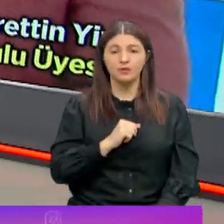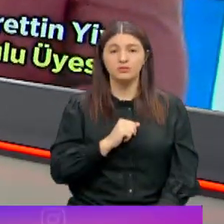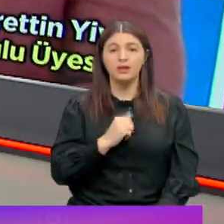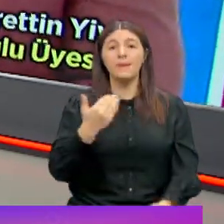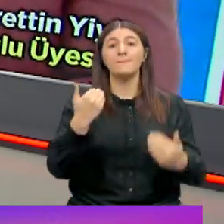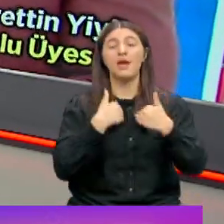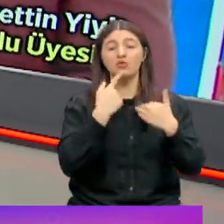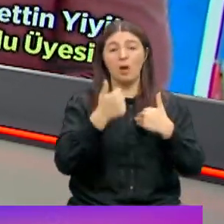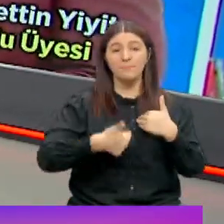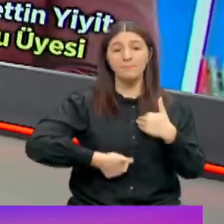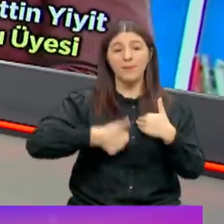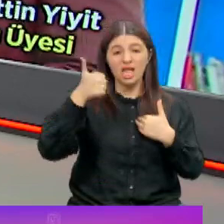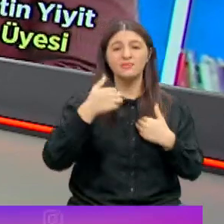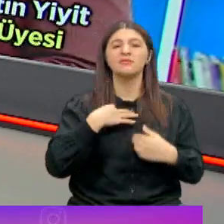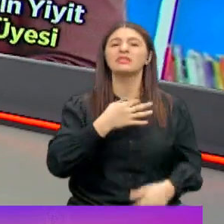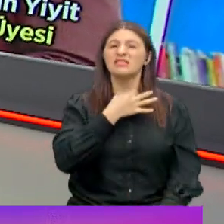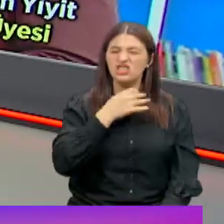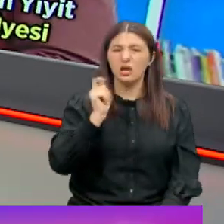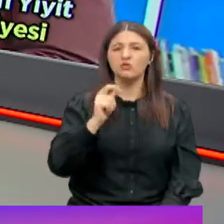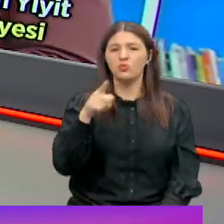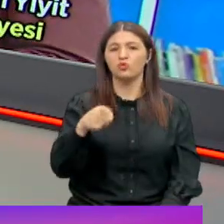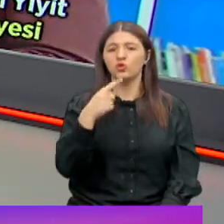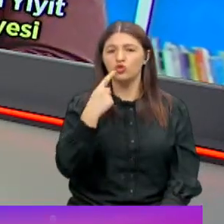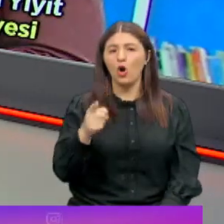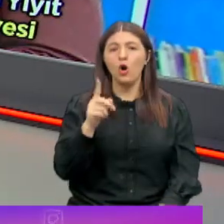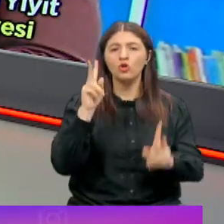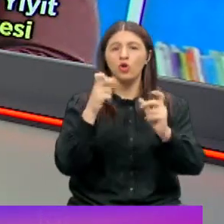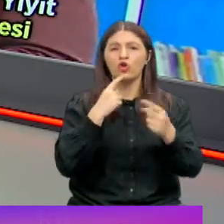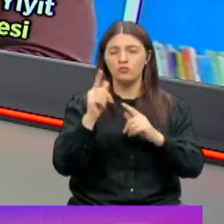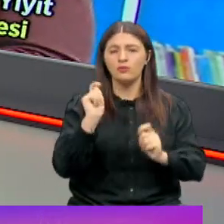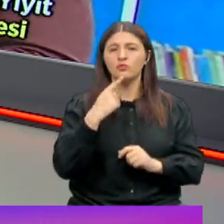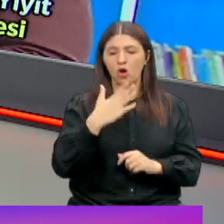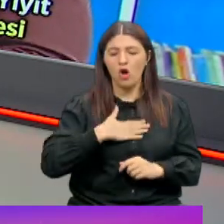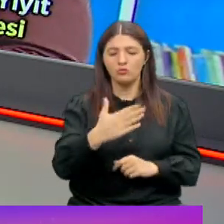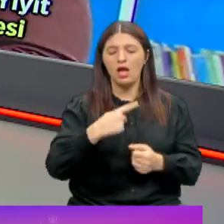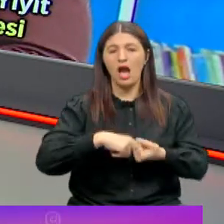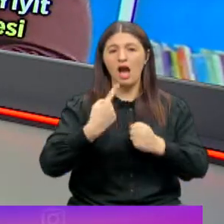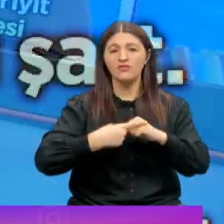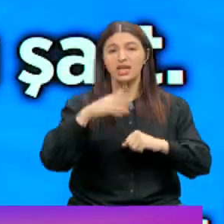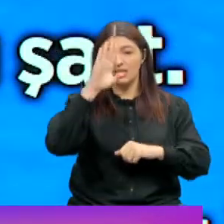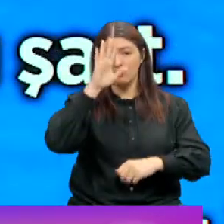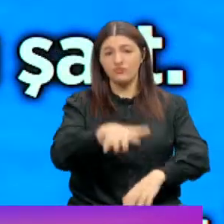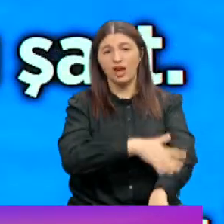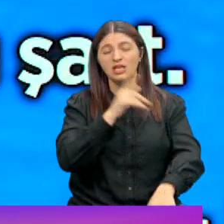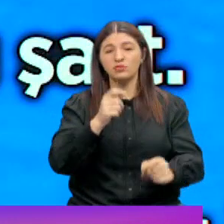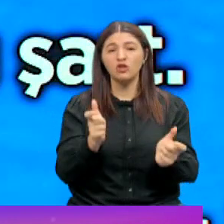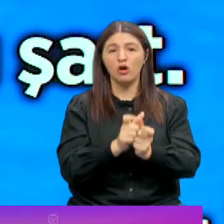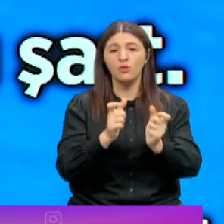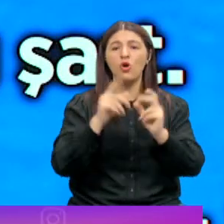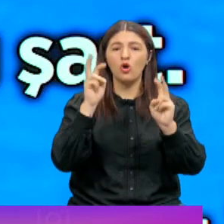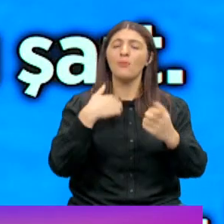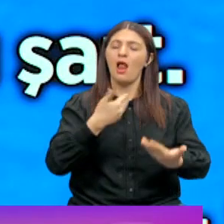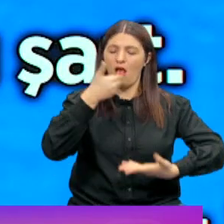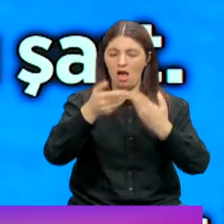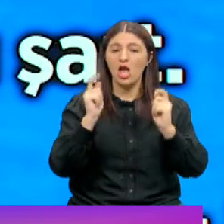Ben diyor, bakanımızdan da rica edeceğim bunu diyor, gündeme getireceğim. Önümüzdeki hafta İstanbul Valisi ile yapılacak toplantı da gündeme